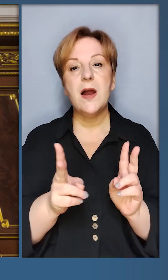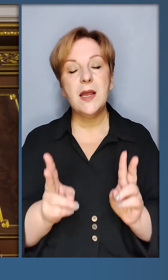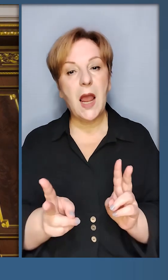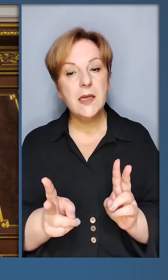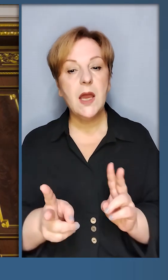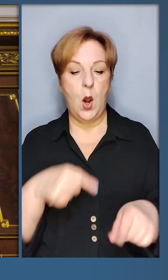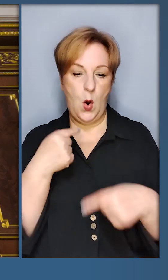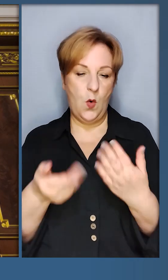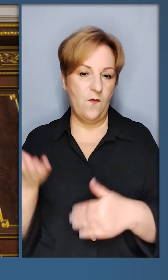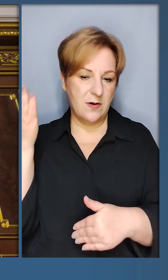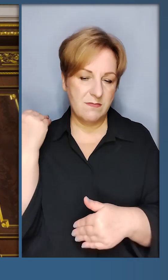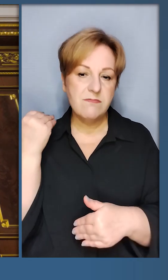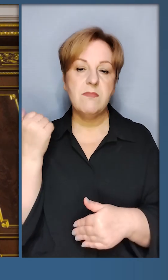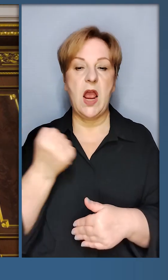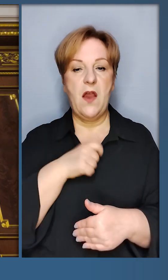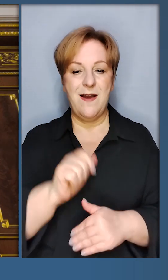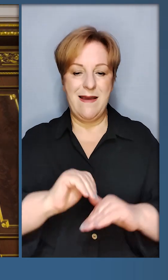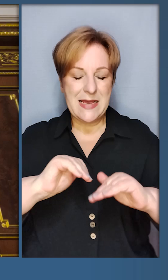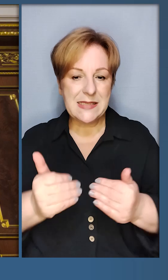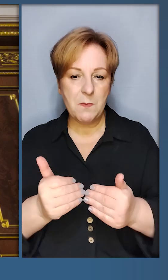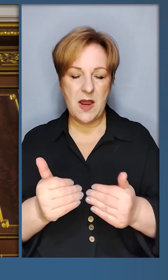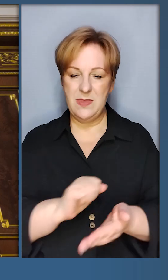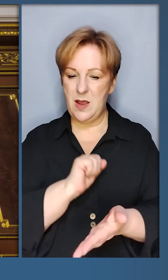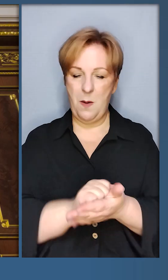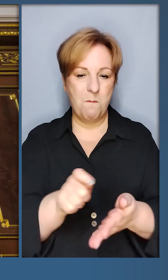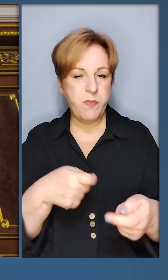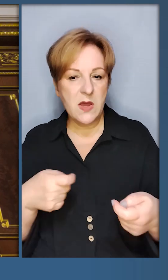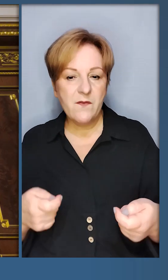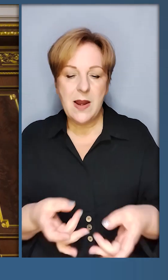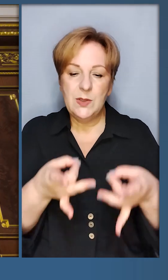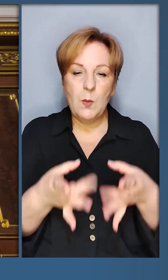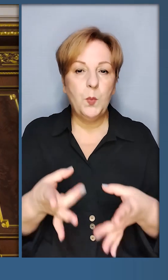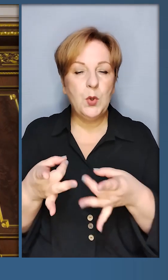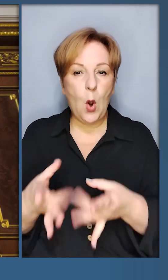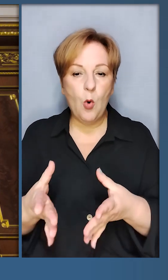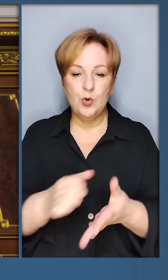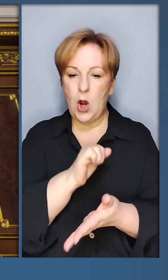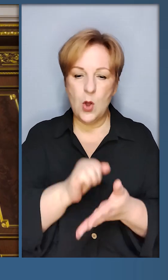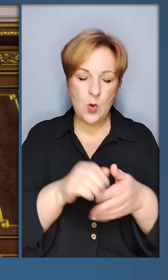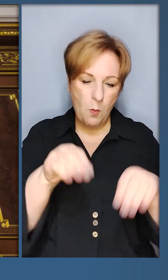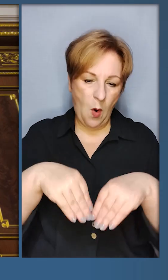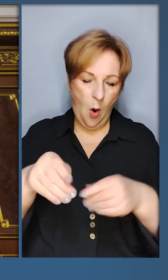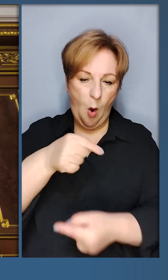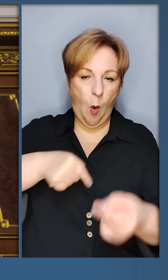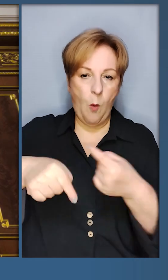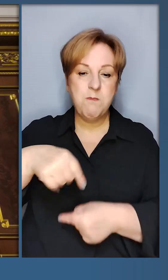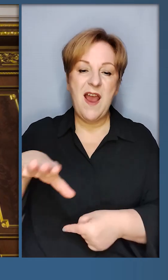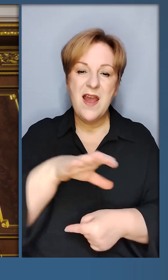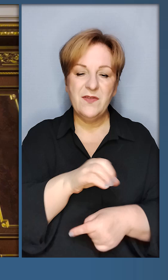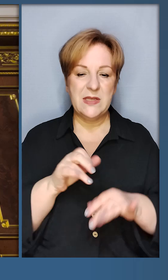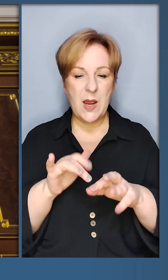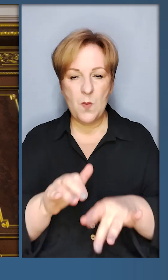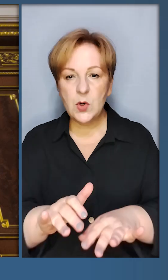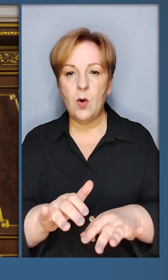питань, про які говорили військові. Зменшувати бюрократію, спрощувати документообіг,